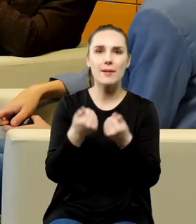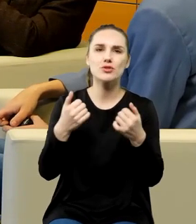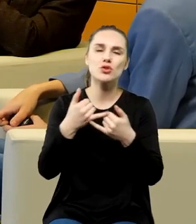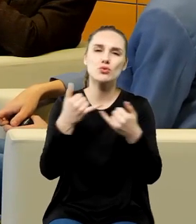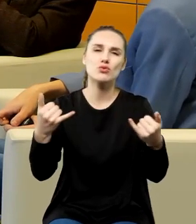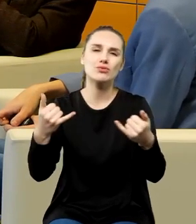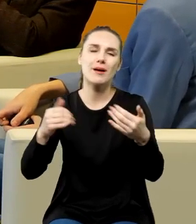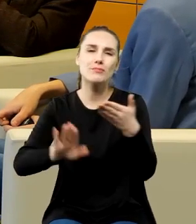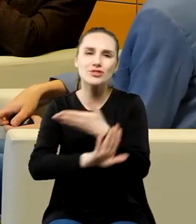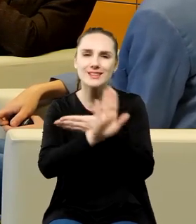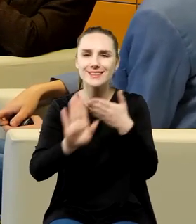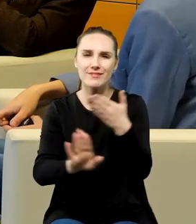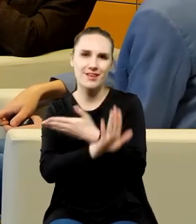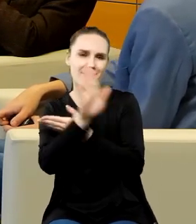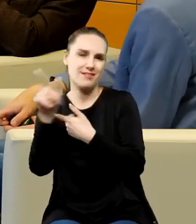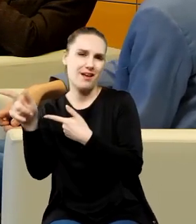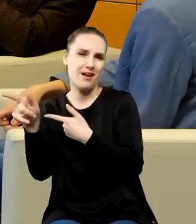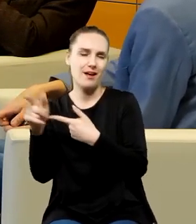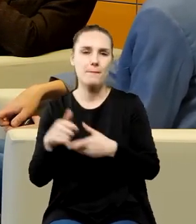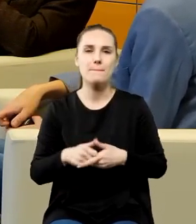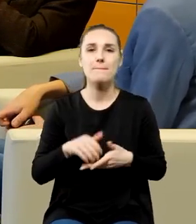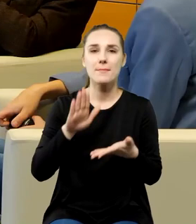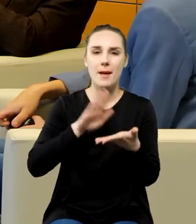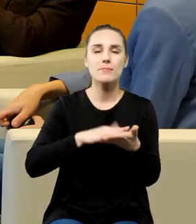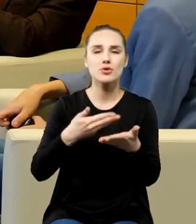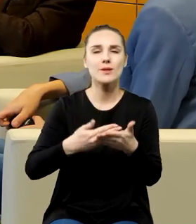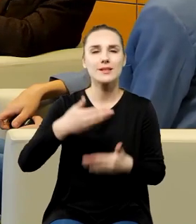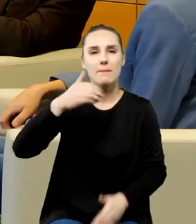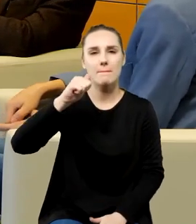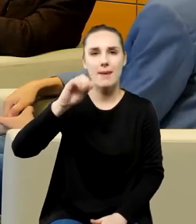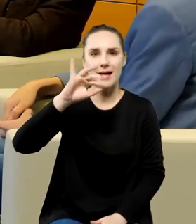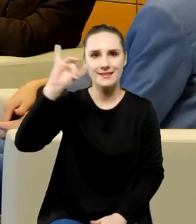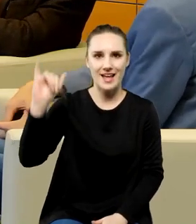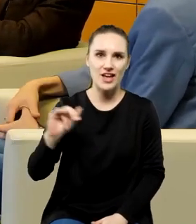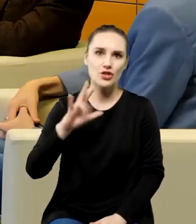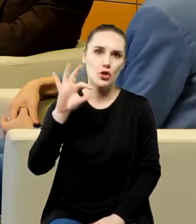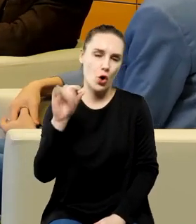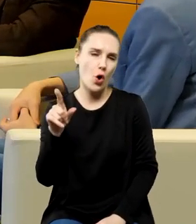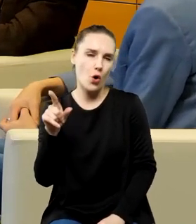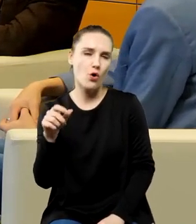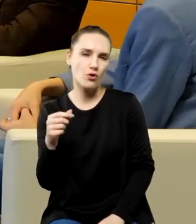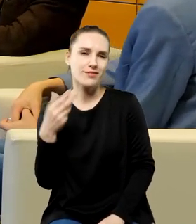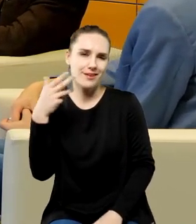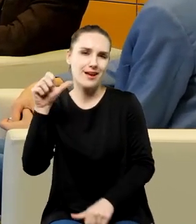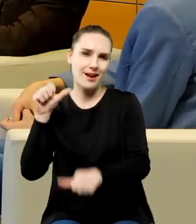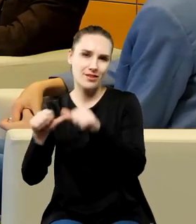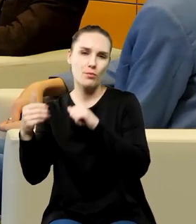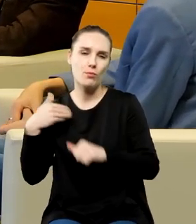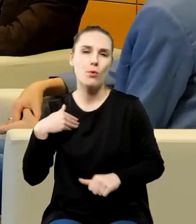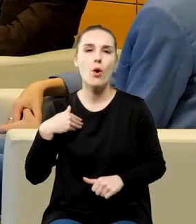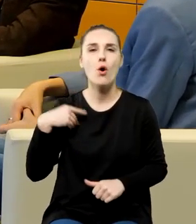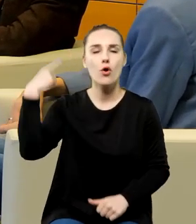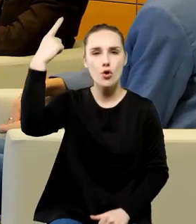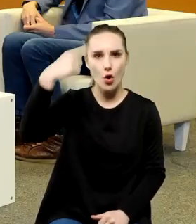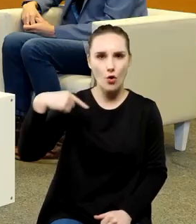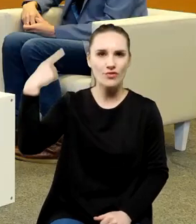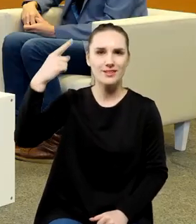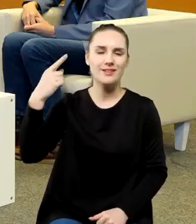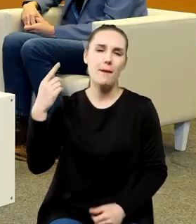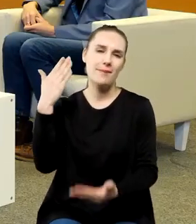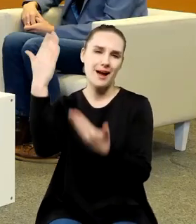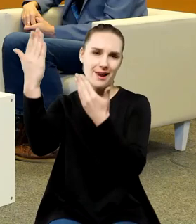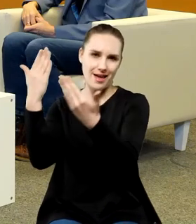przedstawienia i ten przykład Matejki sprzed kilku lat który trafił do National Gallery w Londynie po raz pierwszy